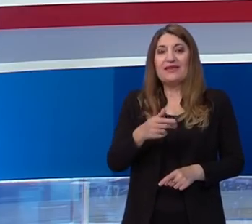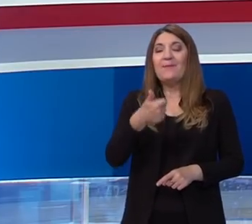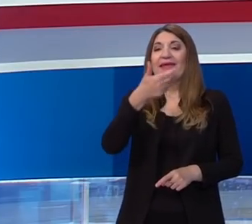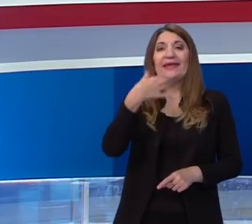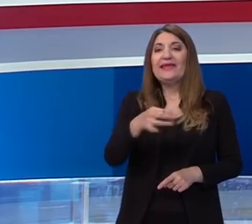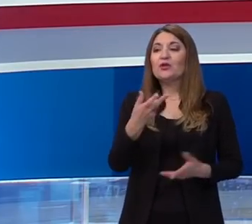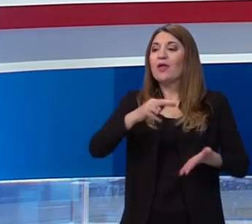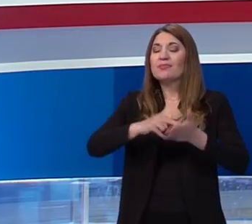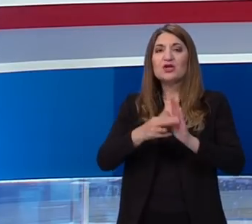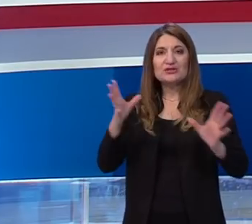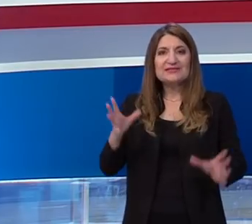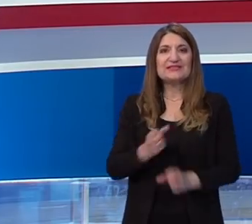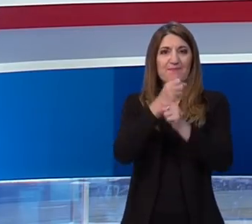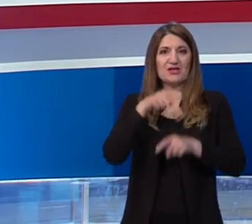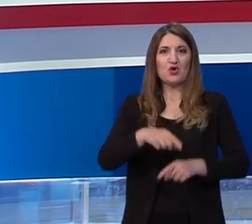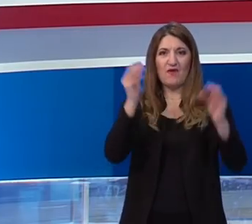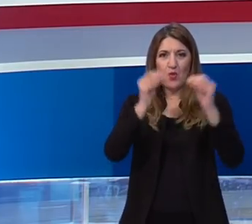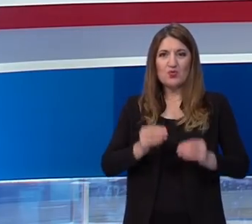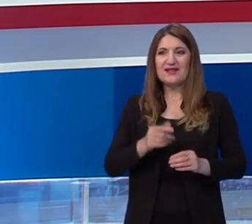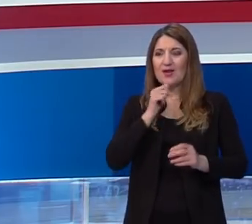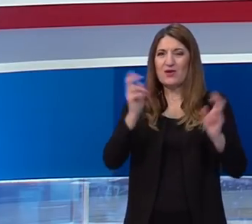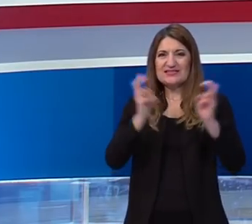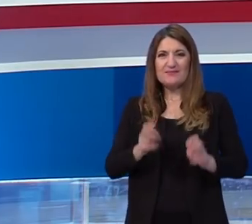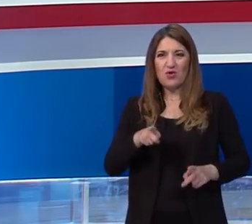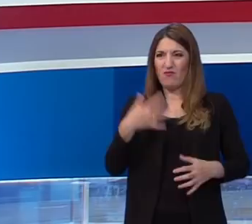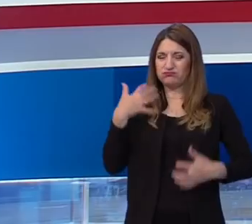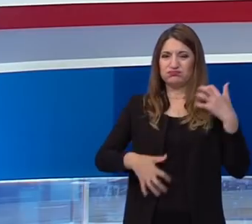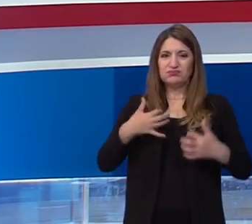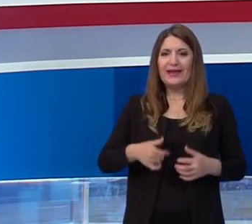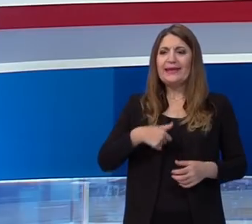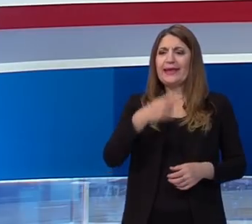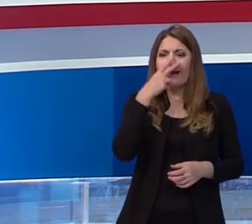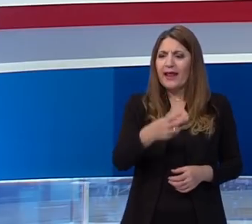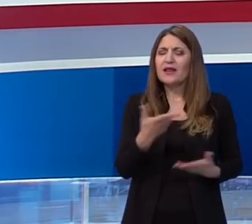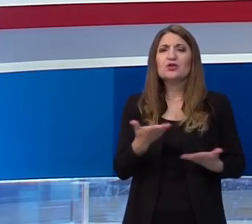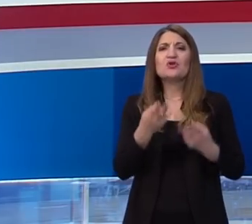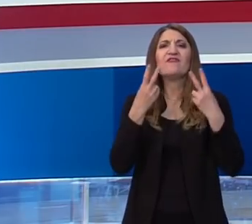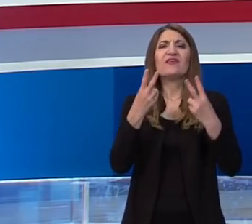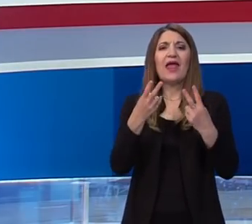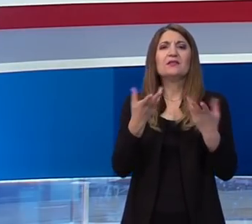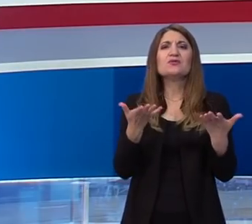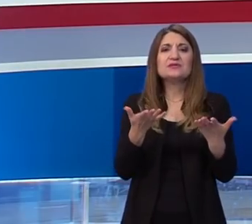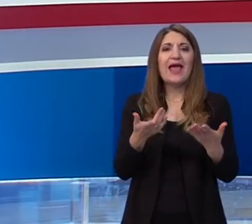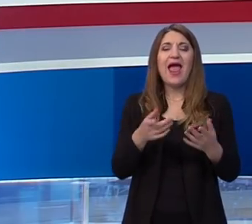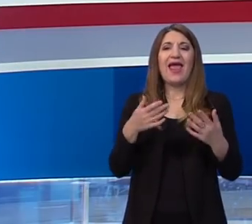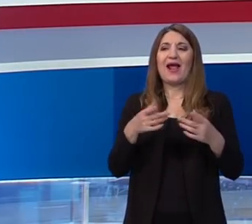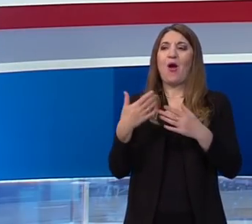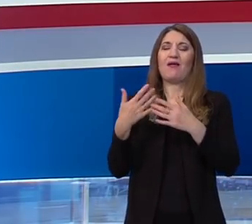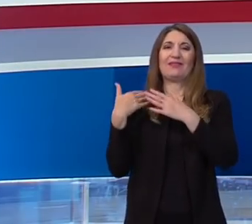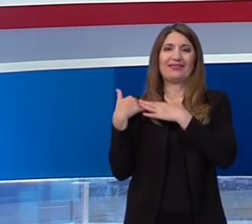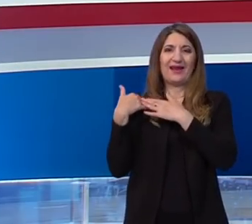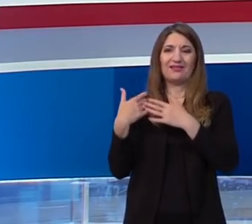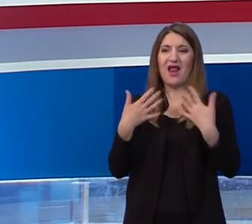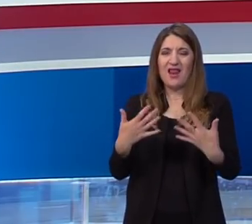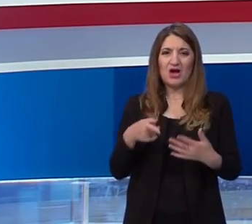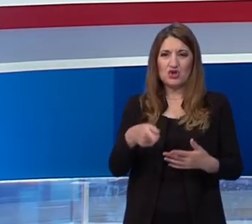spasiti ovaj sustav, smanjiti anksioznost i vratiti pravodobno mjerilo, jer rasteretiti učenike s gradivom, tako